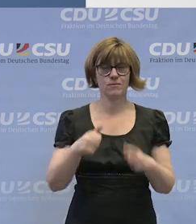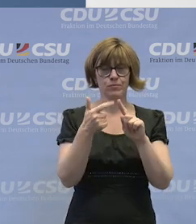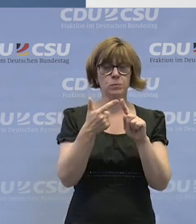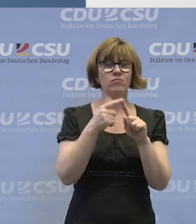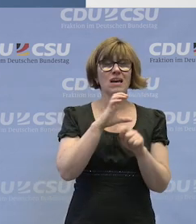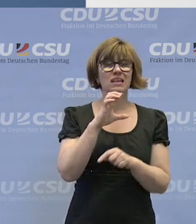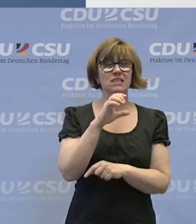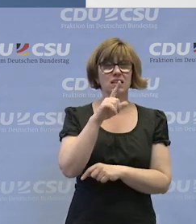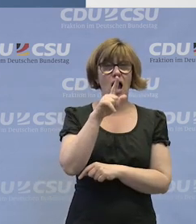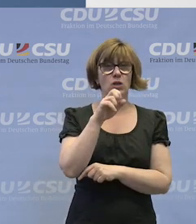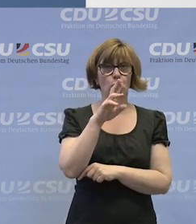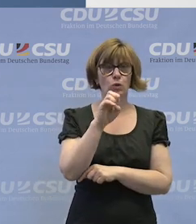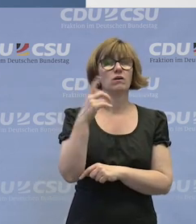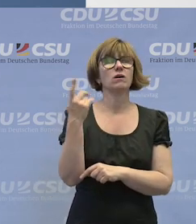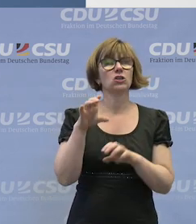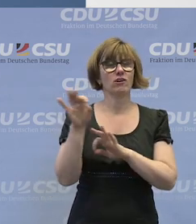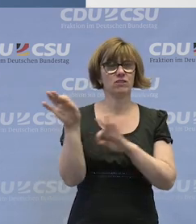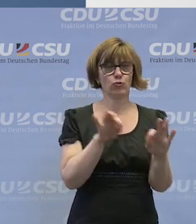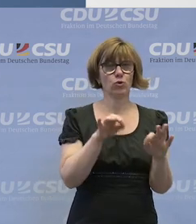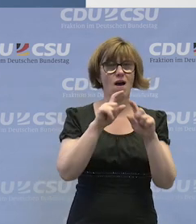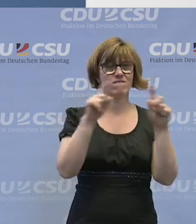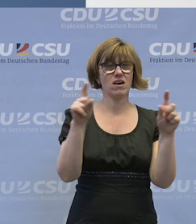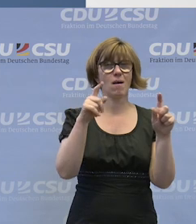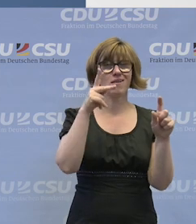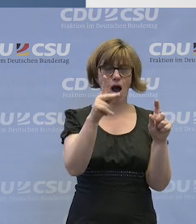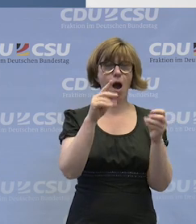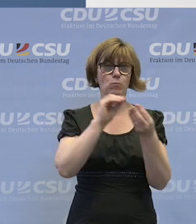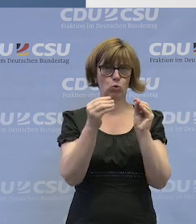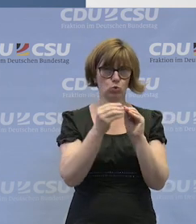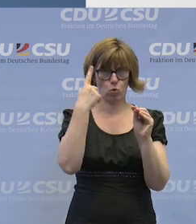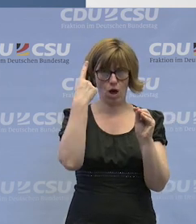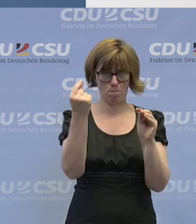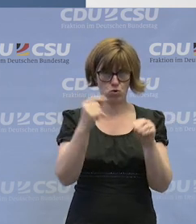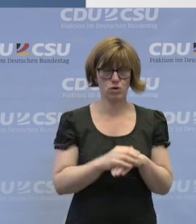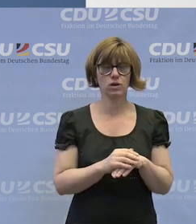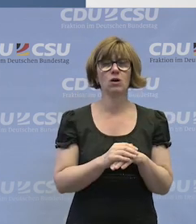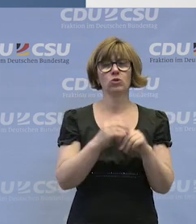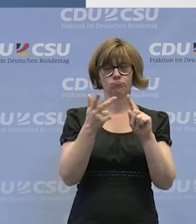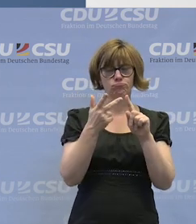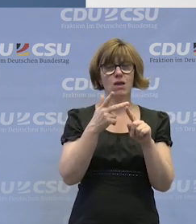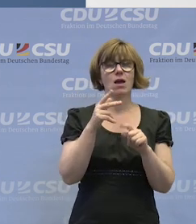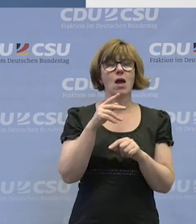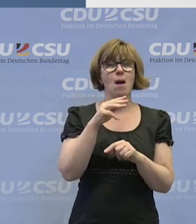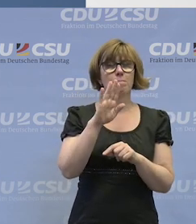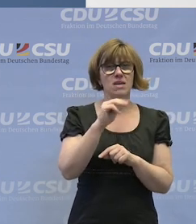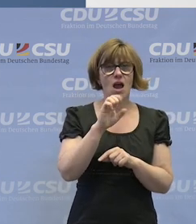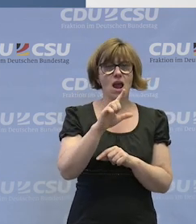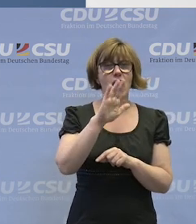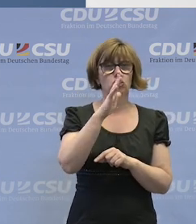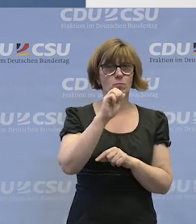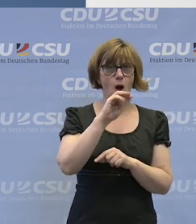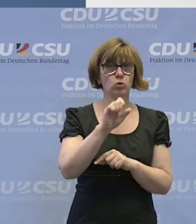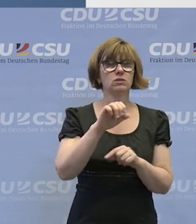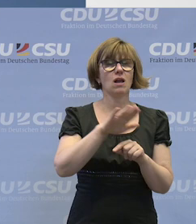ist Christian Judith zu uns gekommen, Geschäftsführer der Firma K-Produktion in Hamburg und Michael Schmaus, Geschäftsführer der